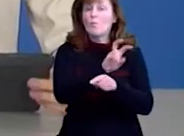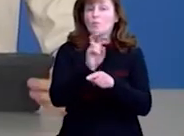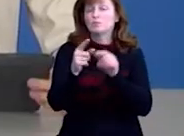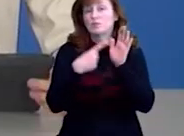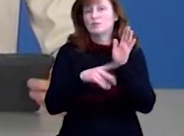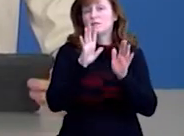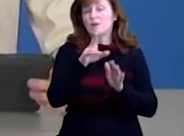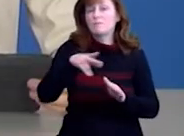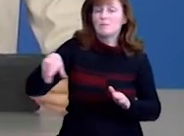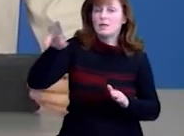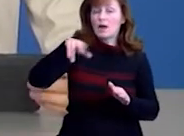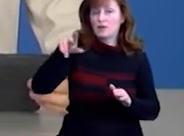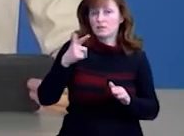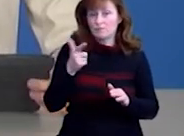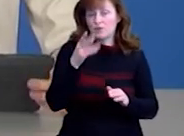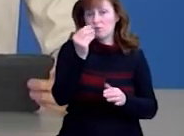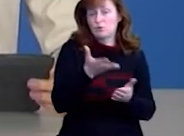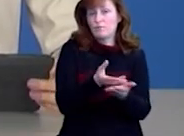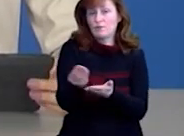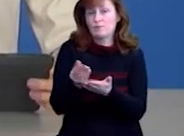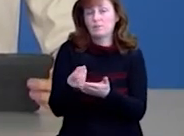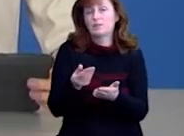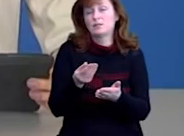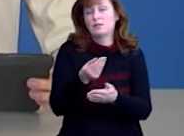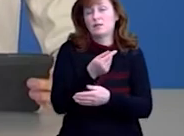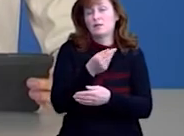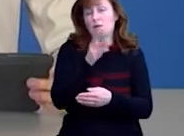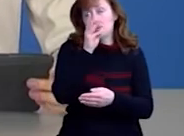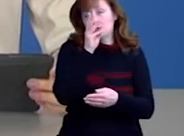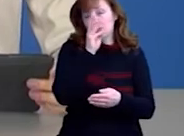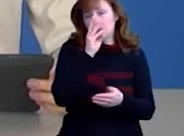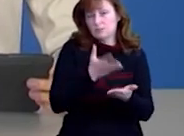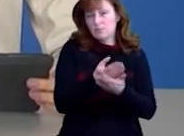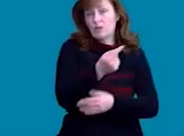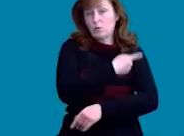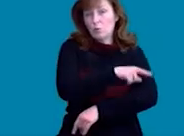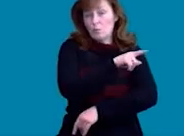мільярдів гривень підуть, зокрема, на виплати медикам, безробітним та пенсіонерам.